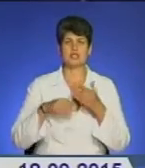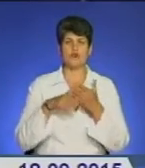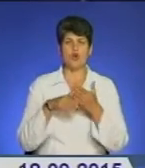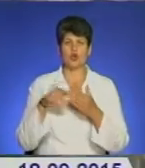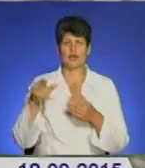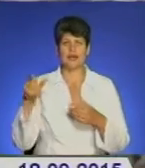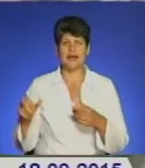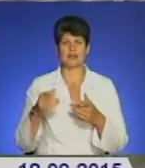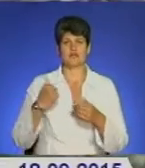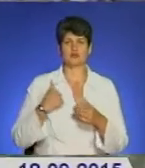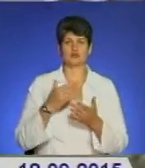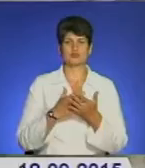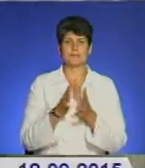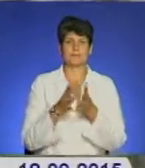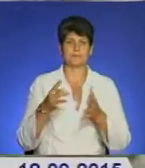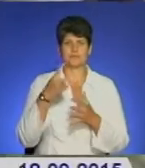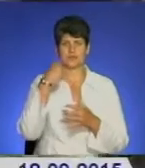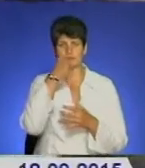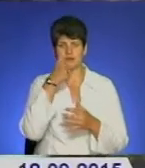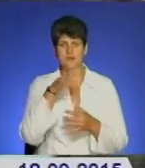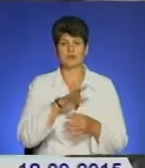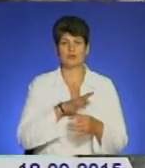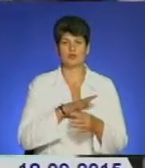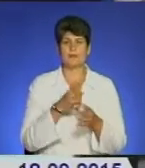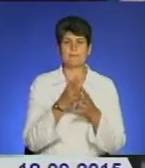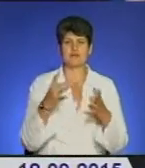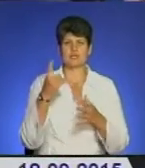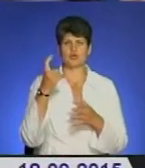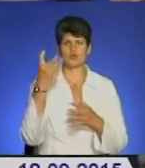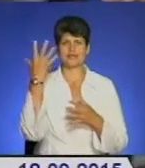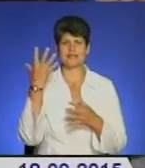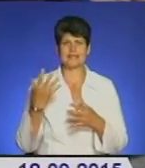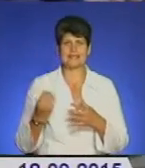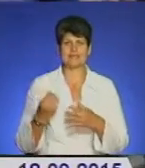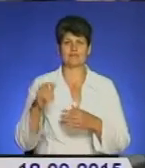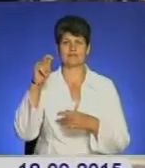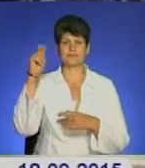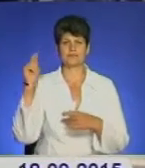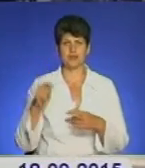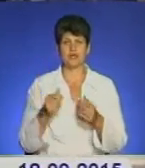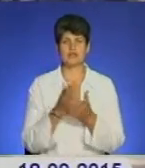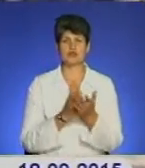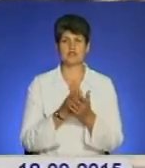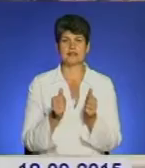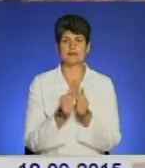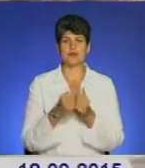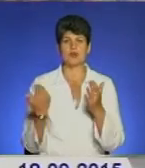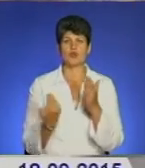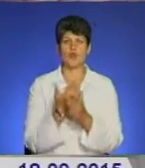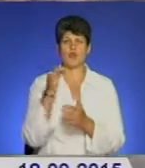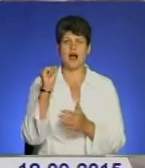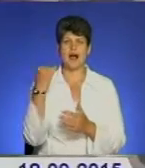служили понад рік. Безпосередньо на передовій бійці перебували понад 100 днів. Служили в Луганській області поблизу селища Новоайдар.